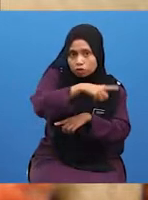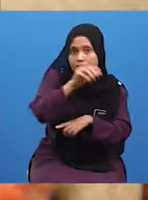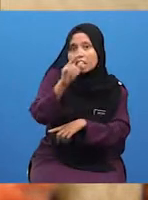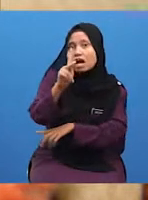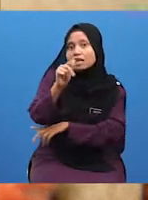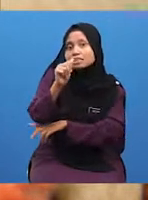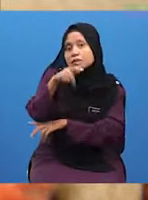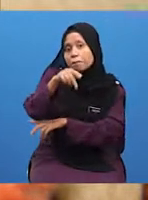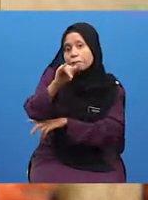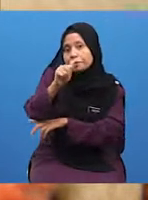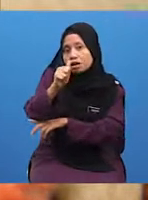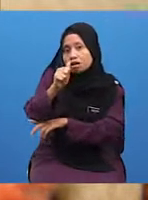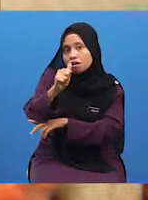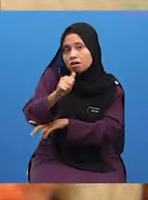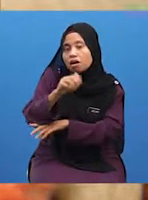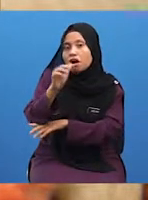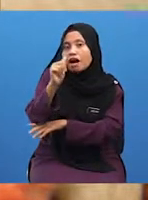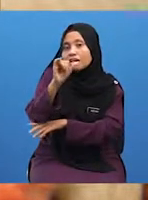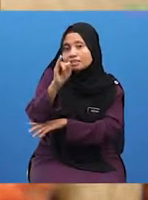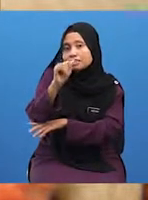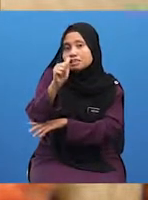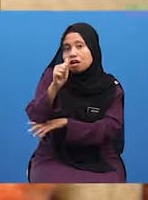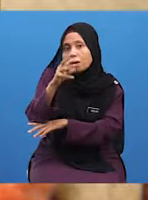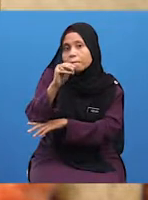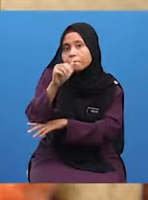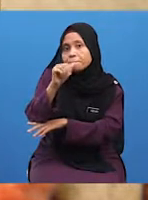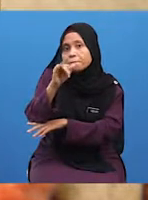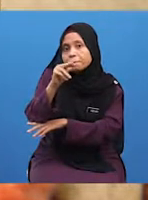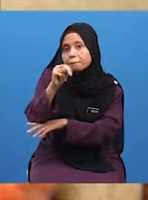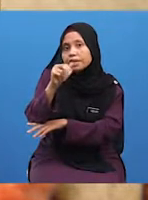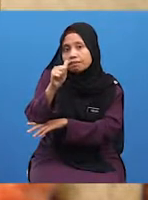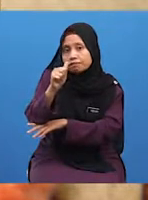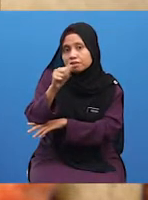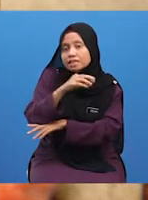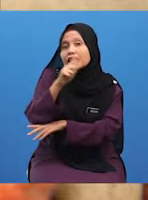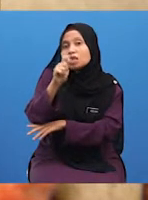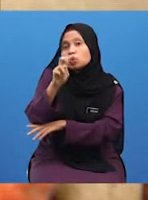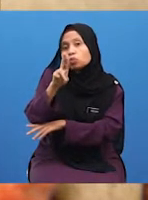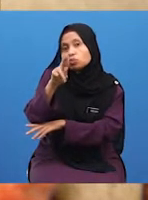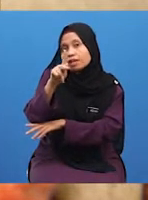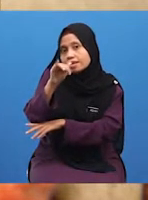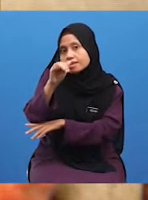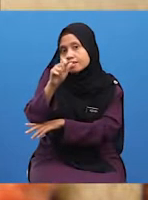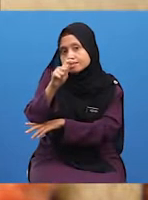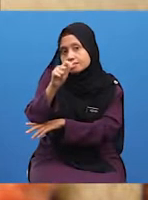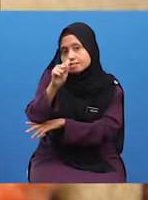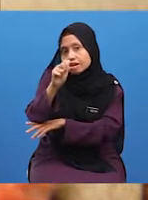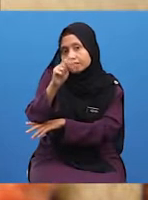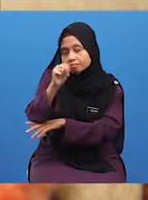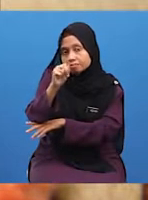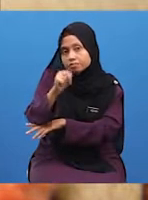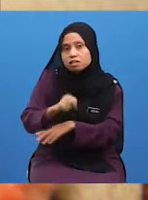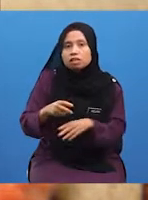Kaspia, Asia Minor, Palestine dan Turkistan. Beliau turut